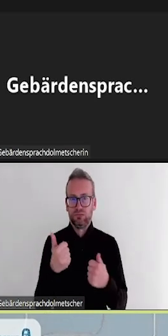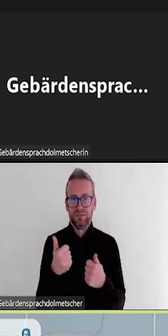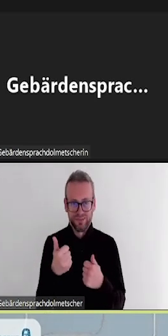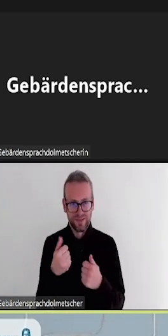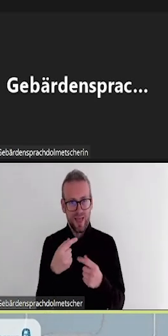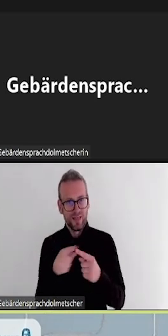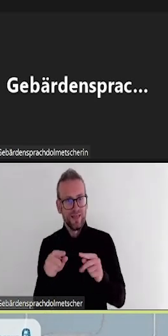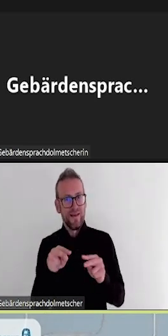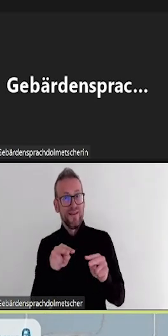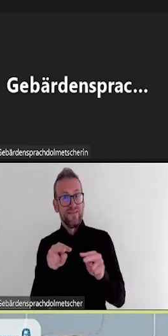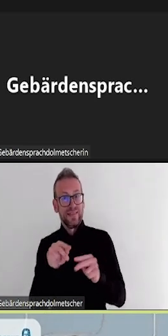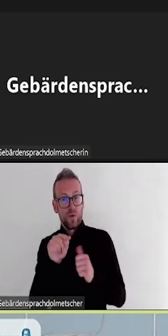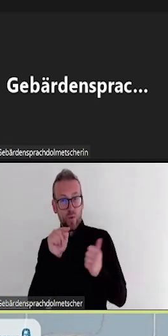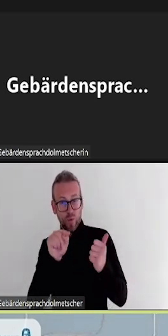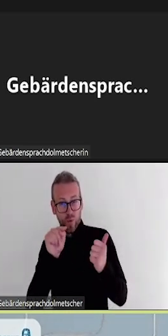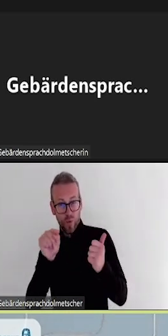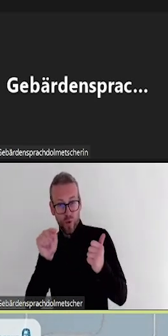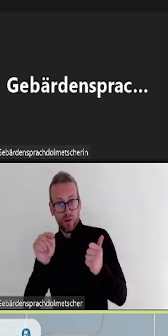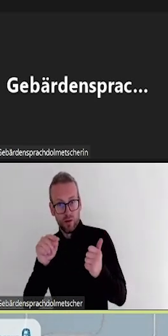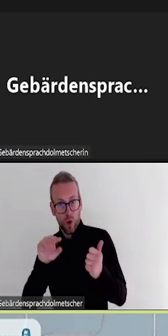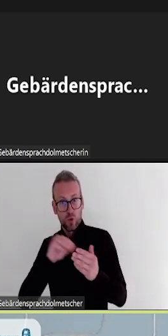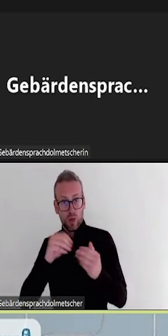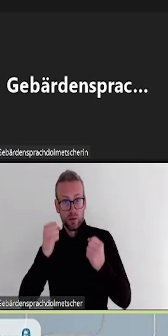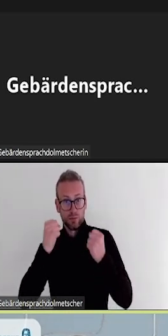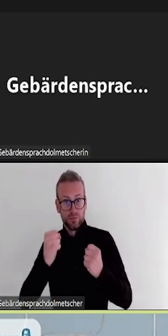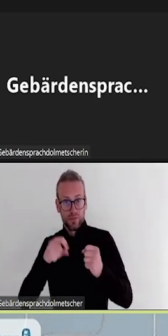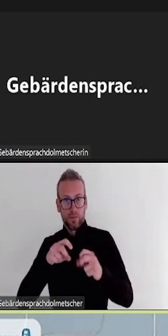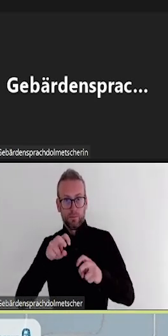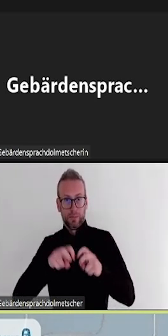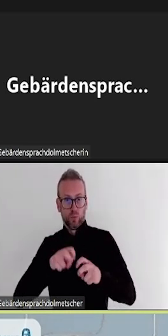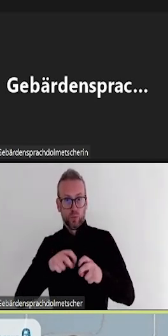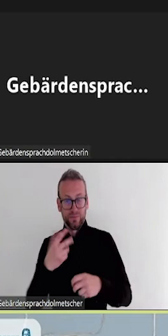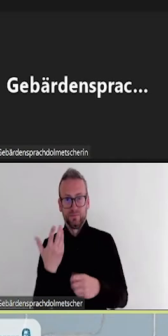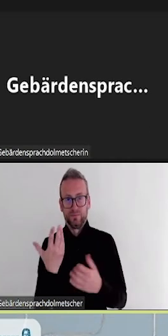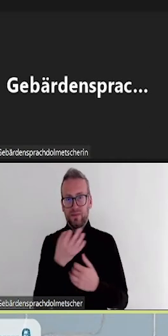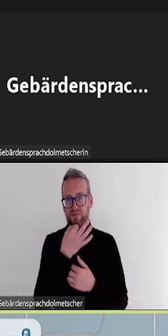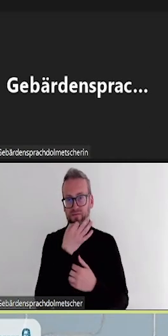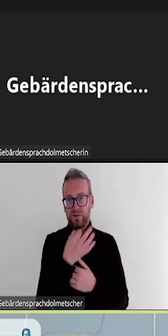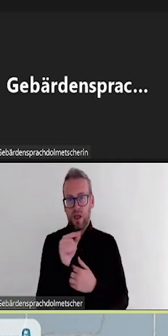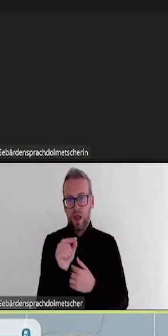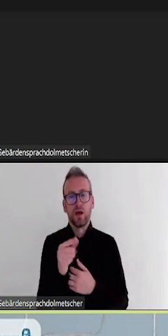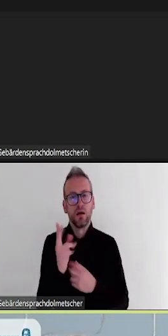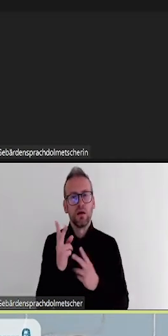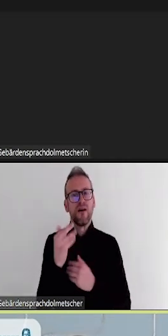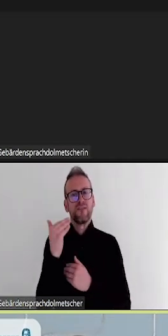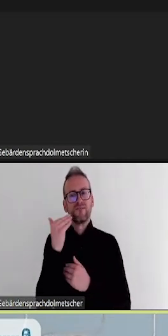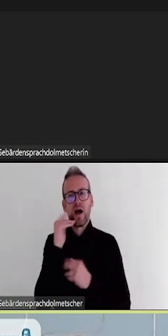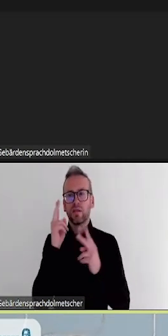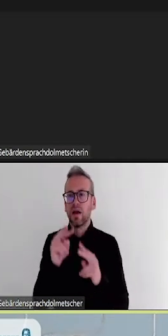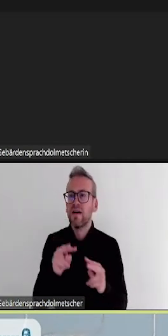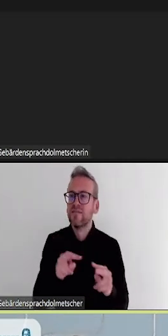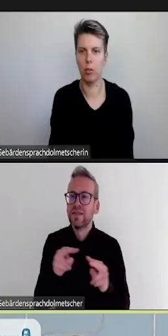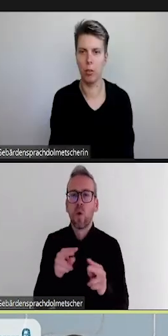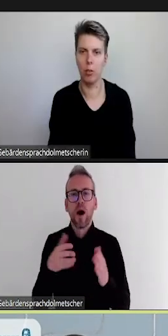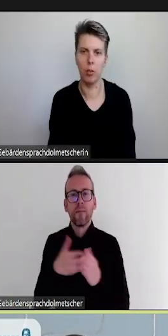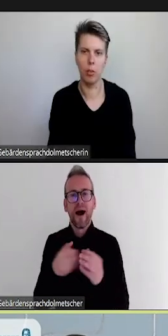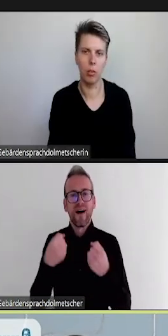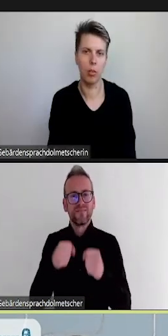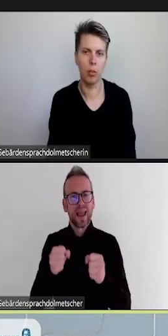Projekt Big für Alle, das auch auf der Folie verlinkt ist, die Folien stehen Ihnen schon online zur Verfügung,